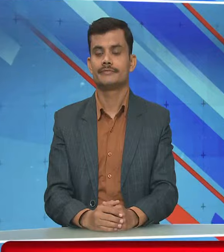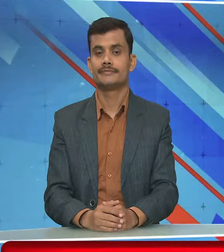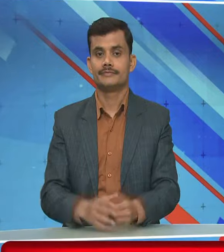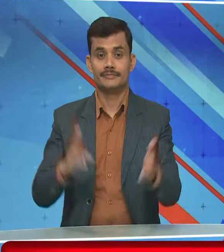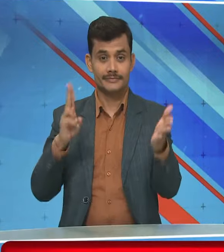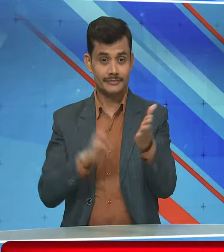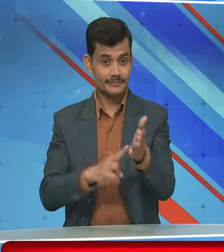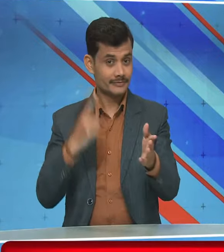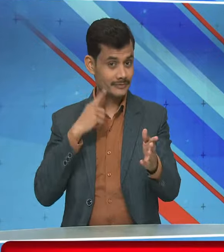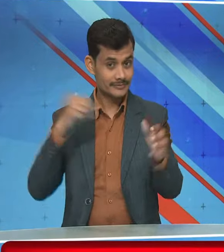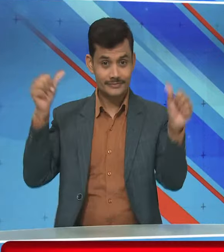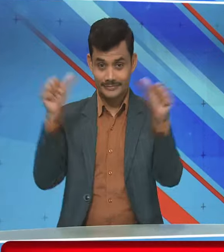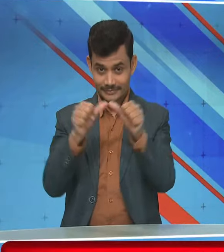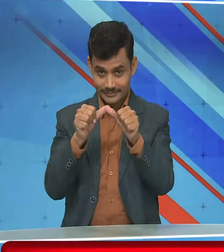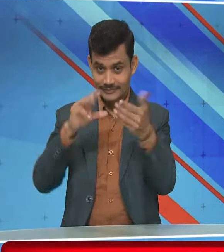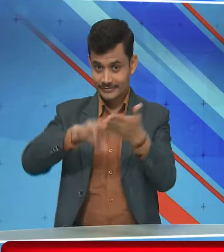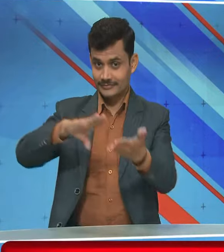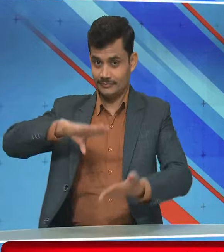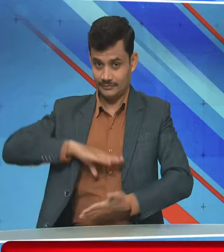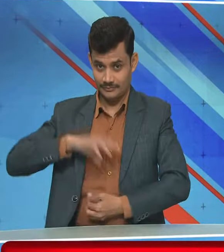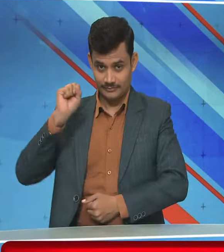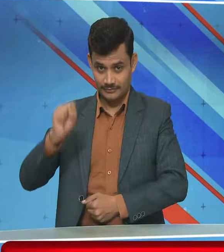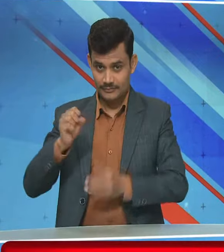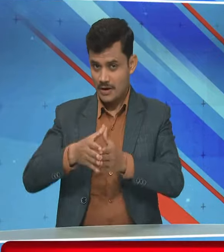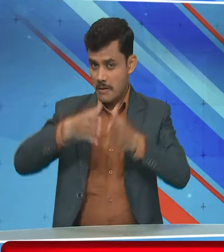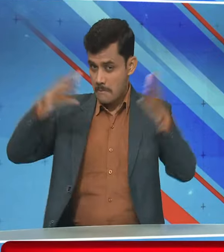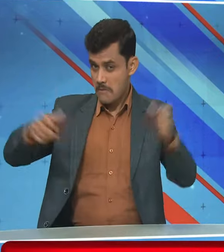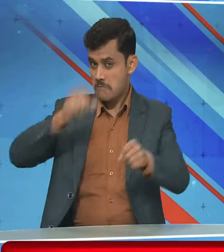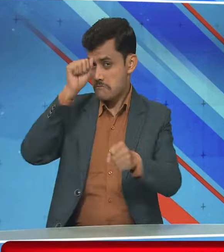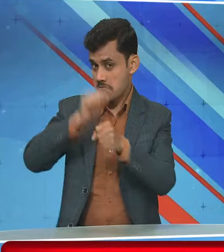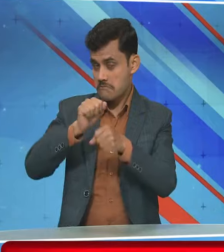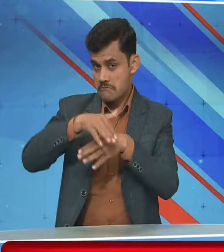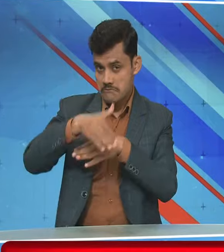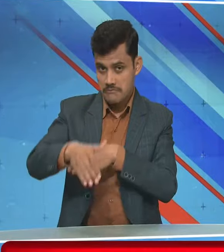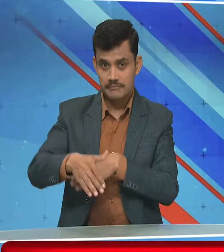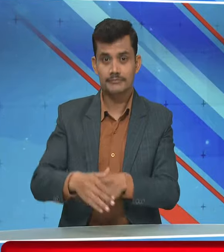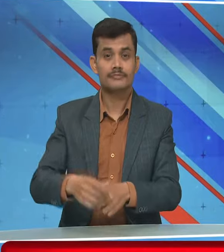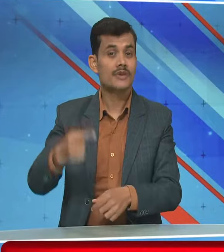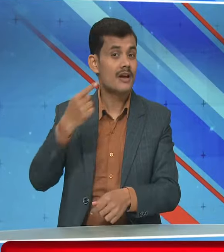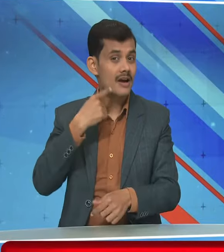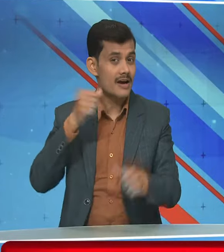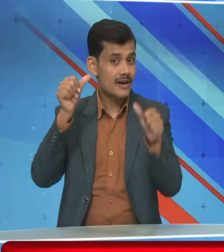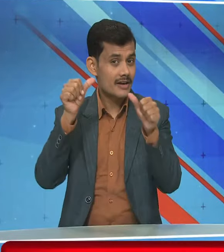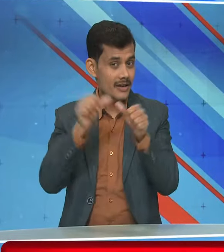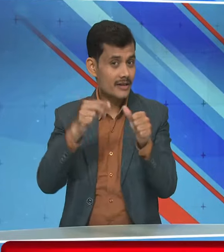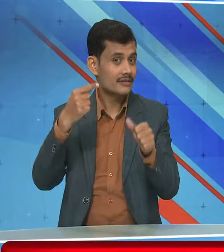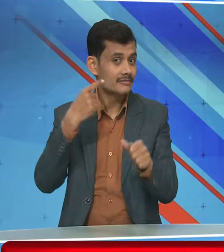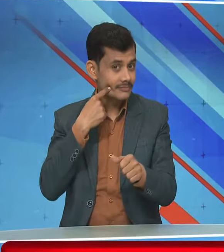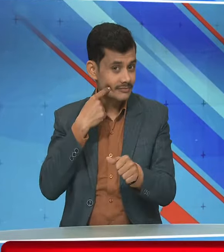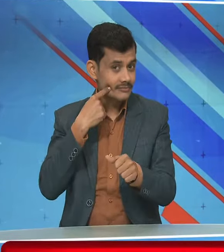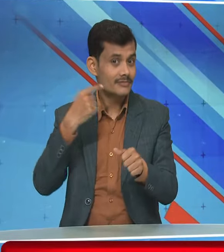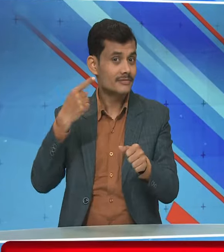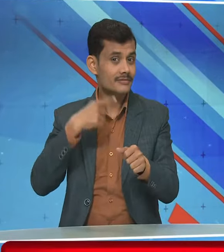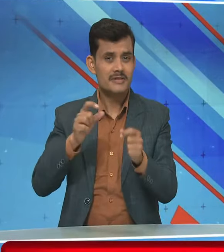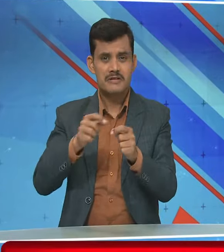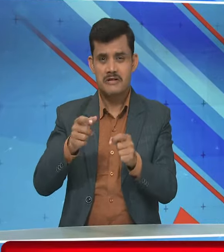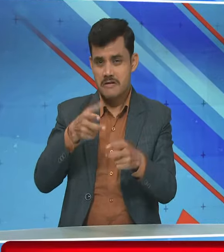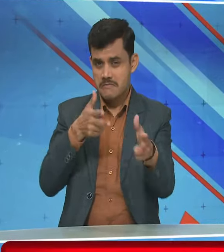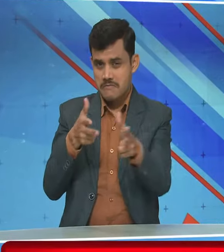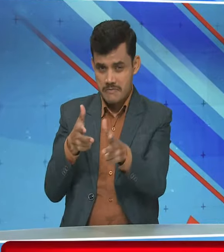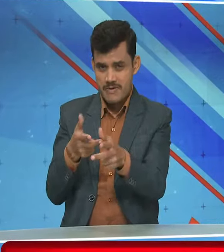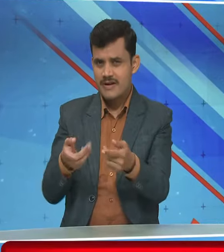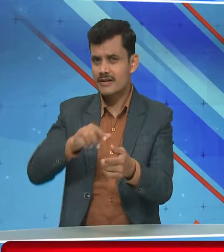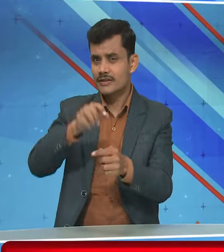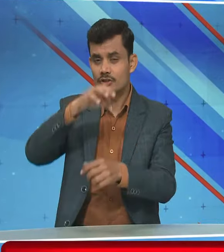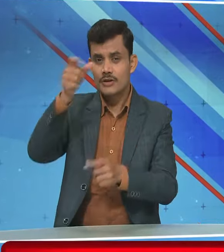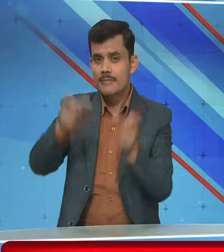राष्टिये जाच एजिंसी ने महराष्ट में की बड़ी कारवाई आई एस आई एस टेरर मॉड्यूल मामले